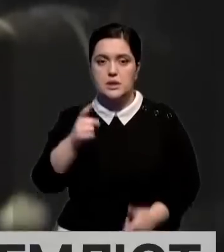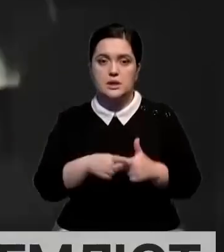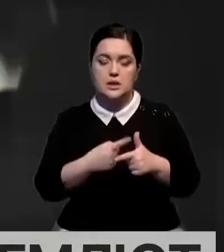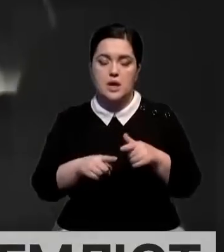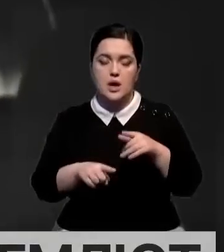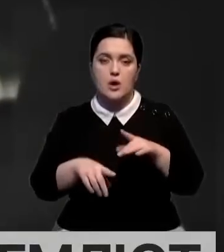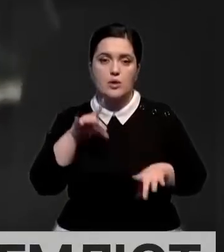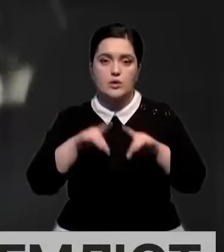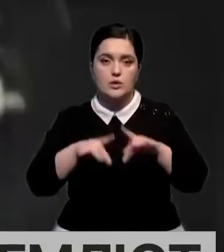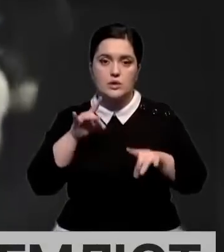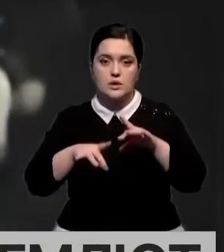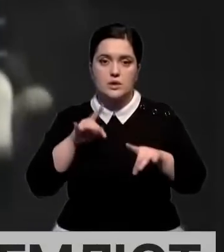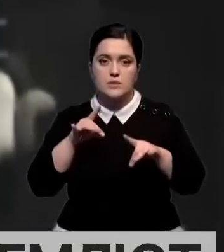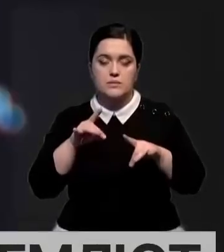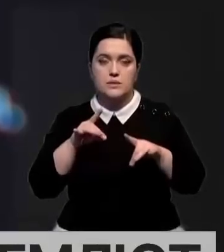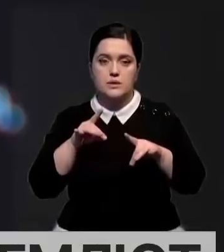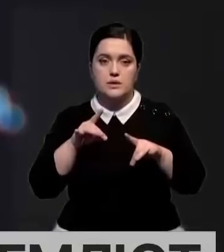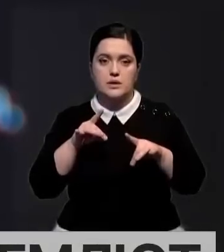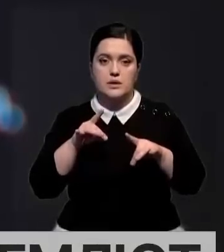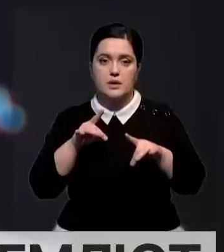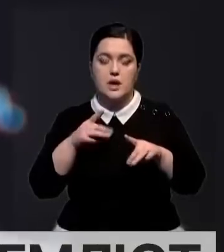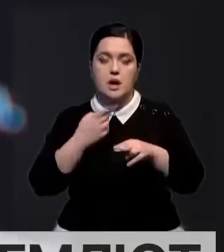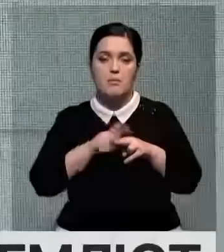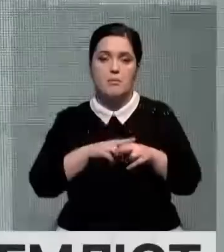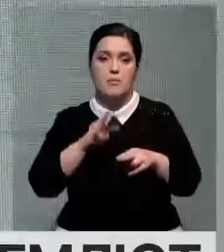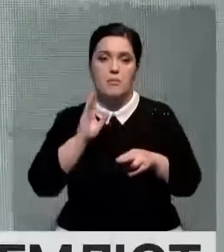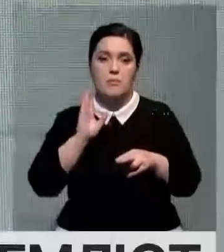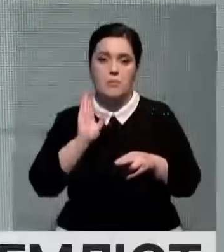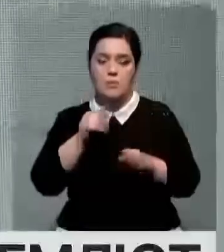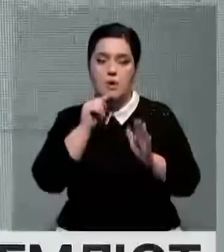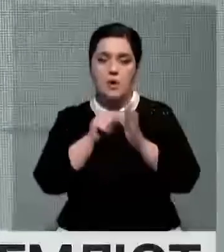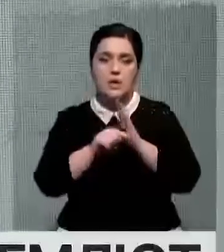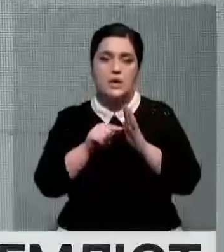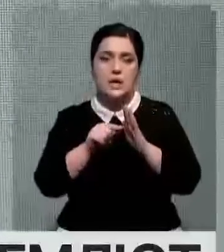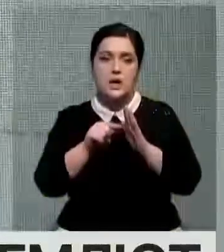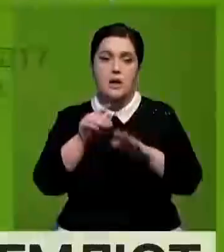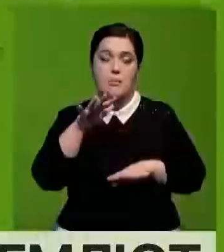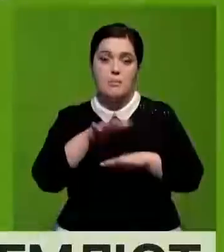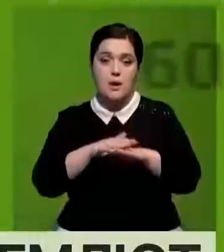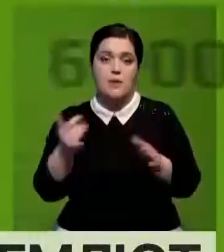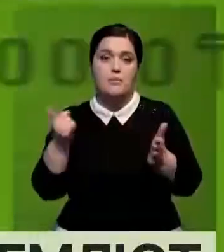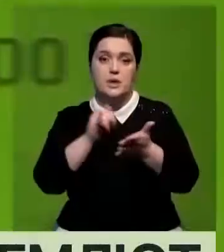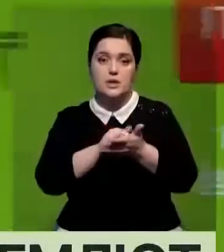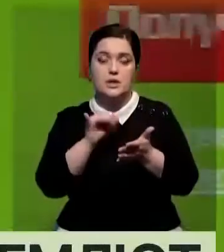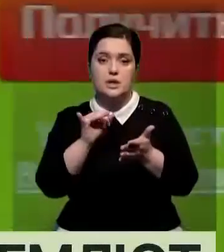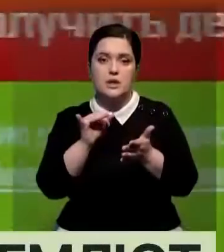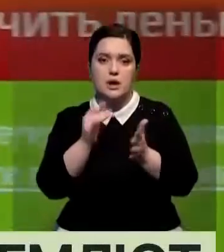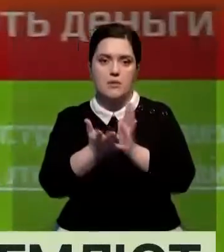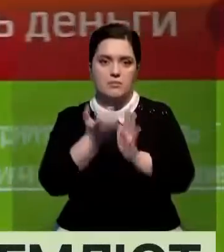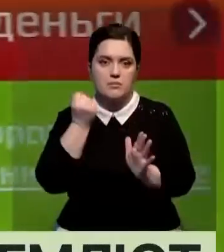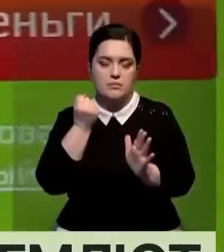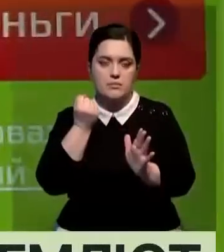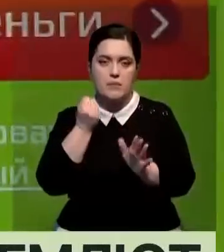розыгрышами. А как только клиент клюнет, то есть пройдет по активной ссылке, заходят в банковские приложения и забирают все